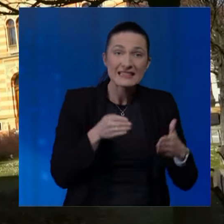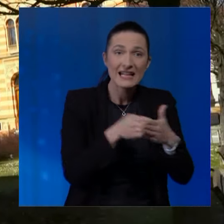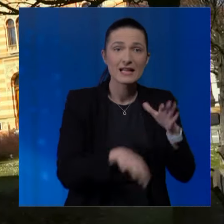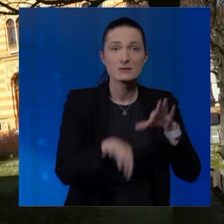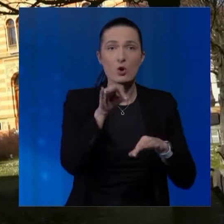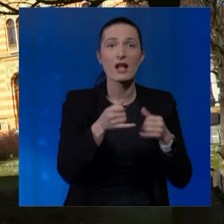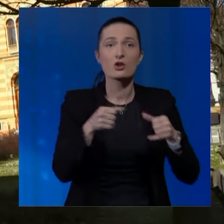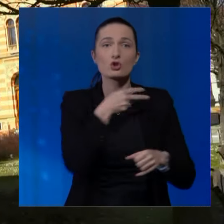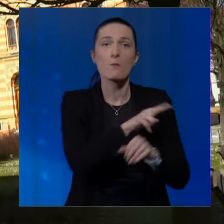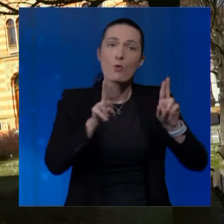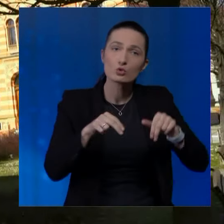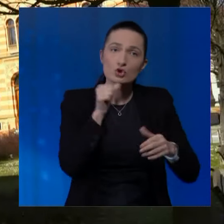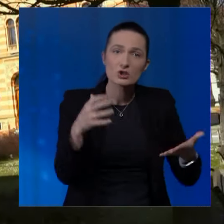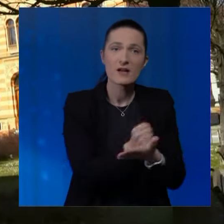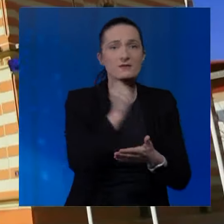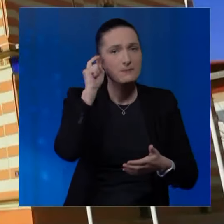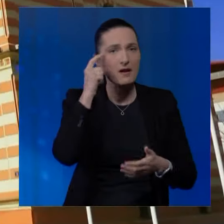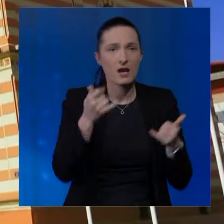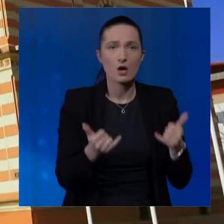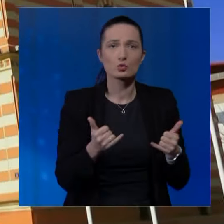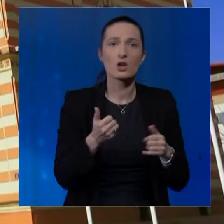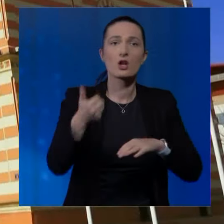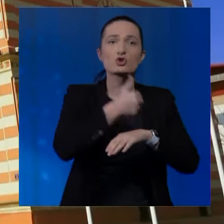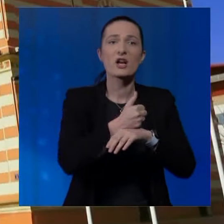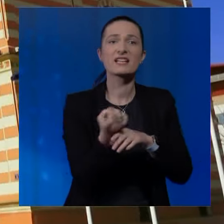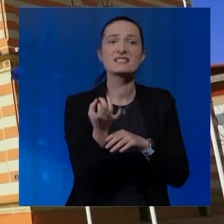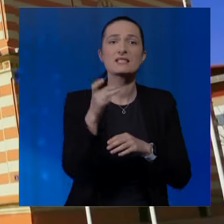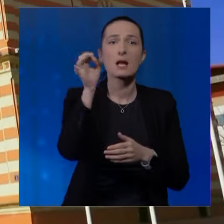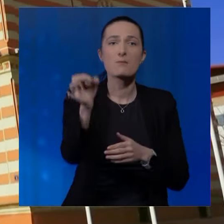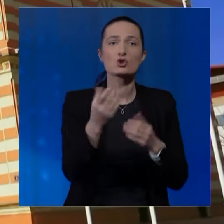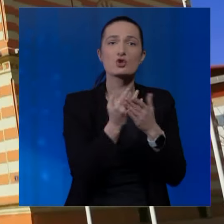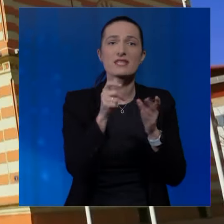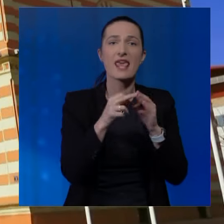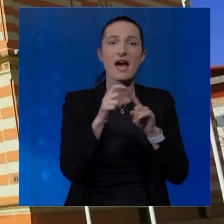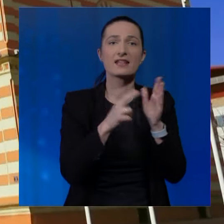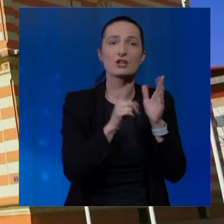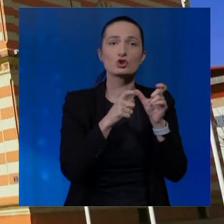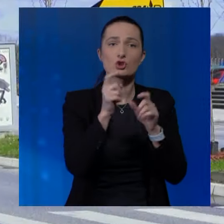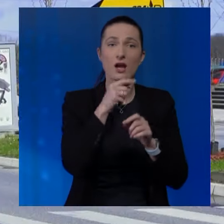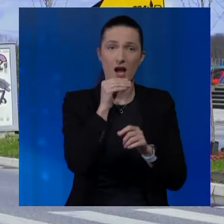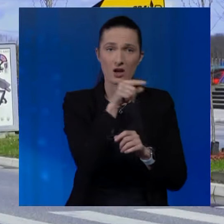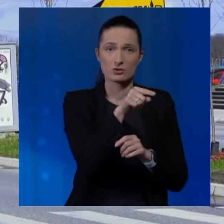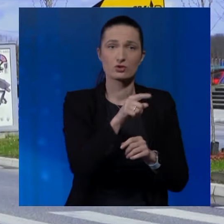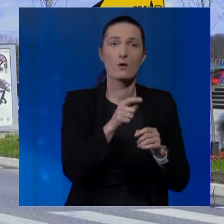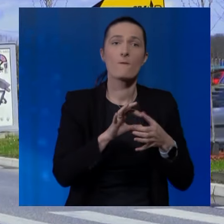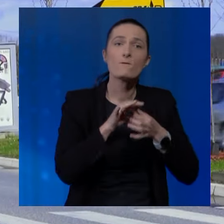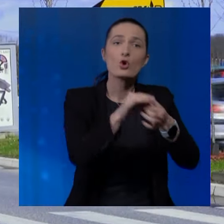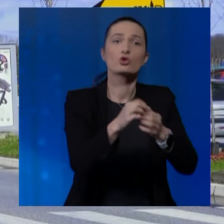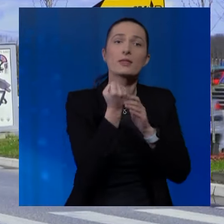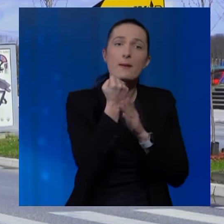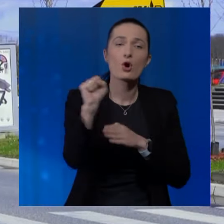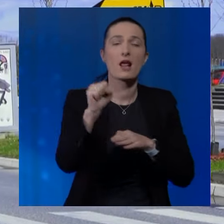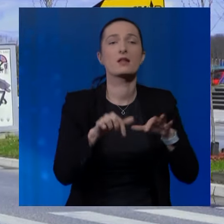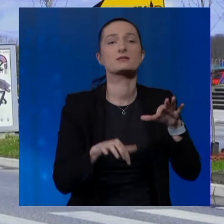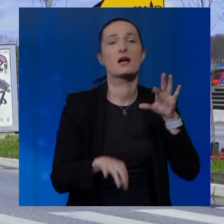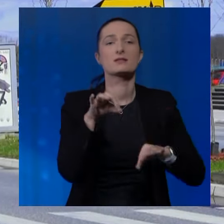Da je direktan izbor gradonačelnika i mogući ostvariv, smatra i aktuelni čelnik distrikta Brčko, Zijad Nišić. Napominje i onda bi to